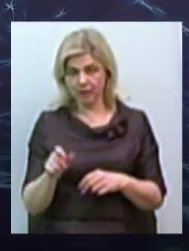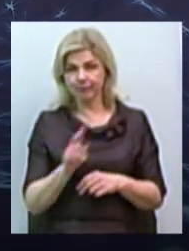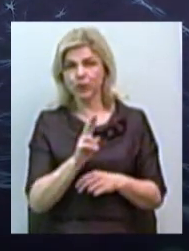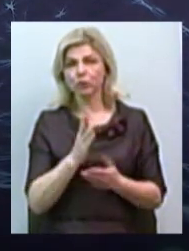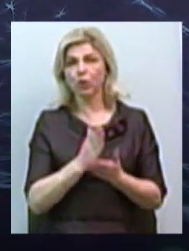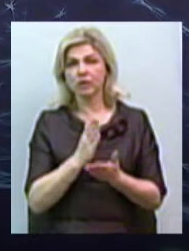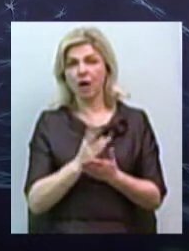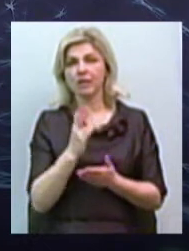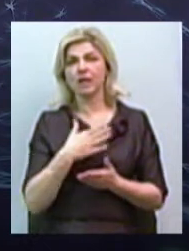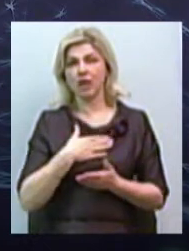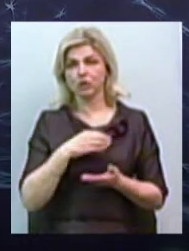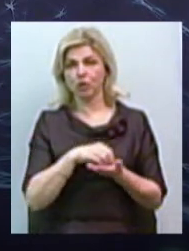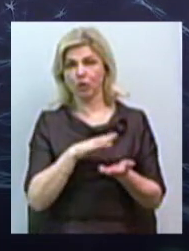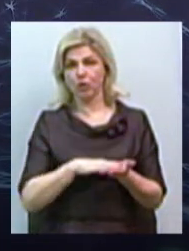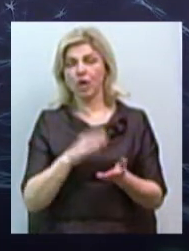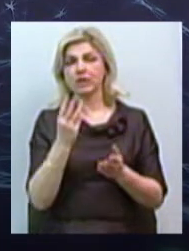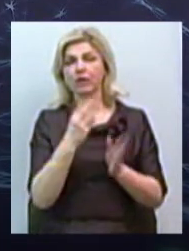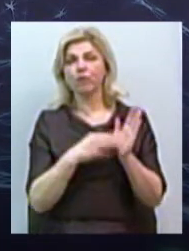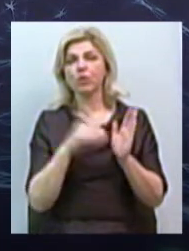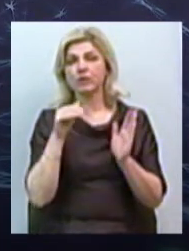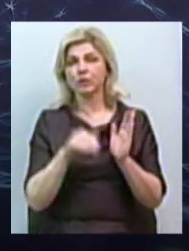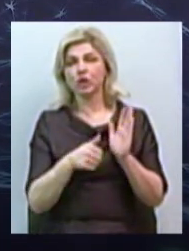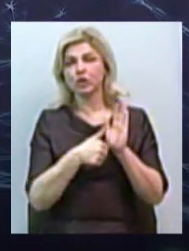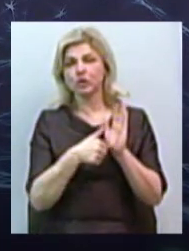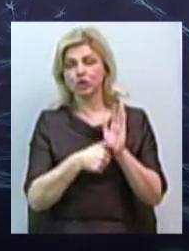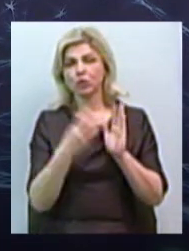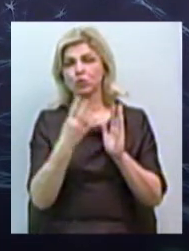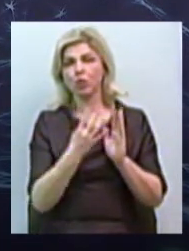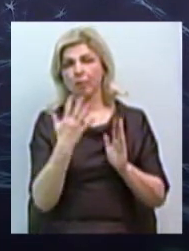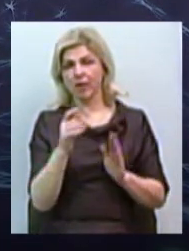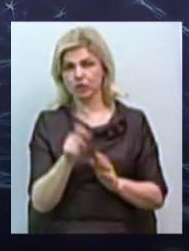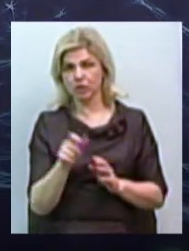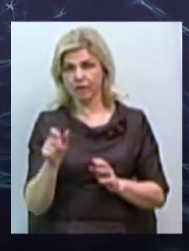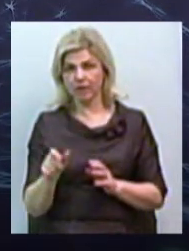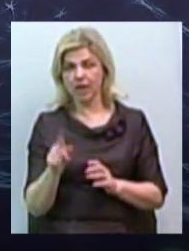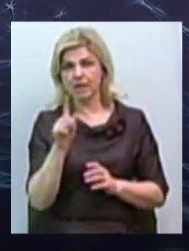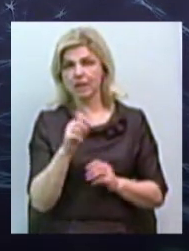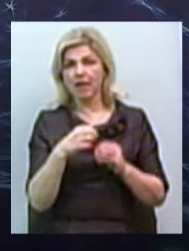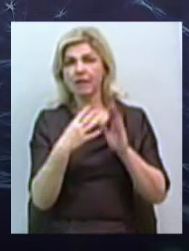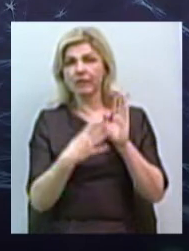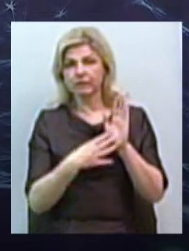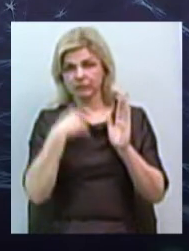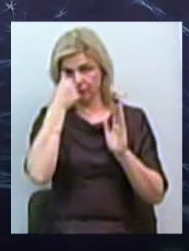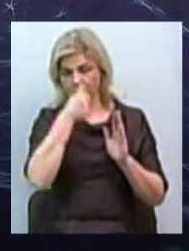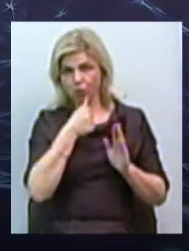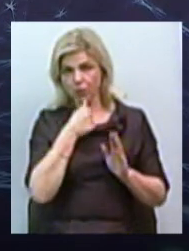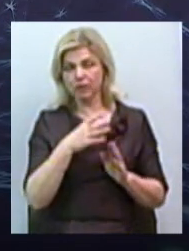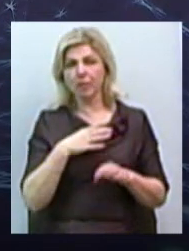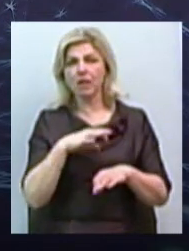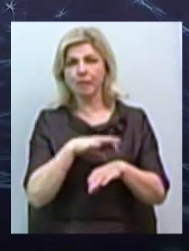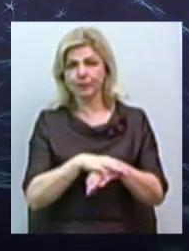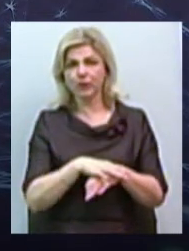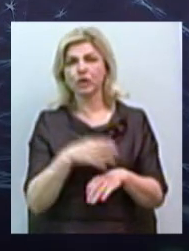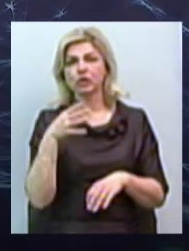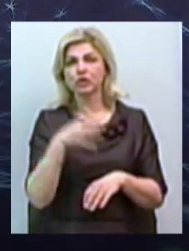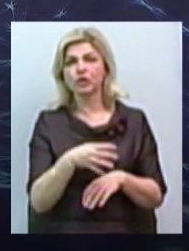нашому чоті, 38,645 чоловік. За 2019 год було обнаружено 4